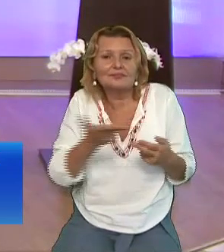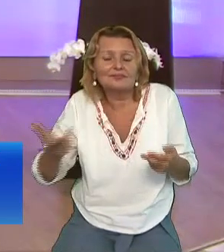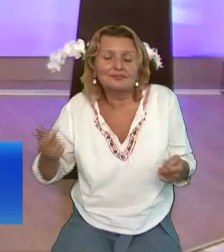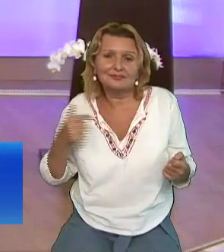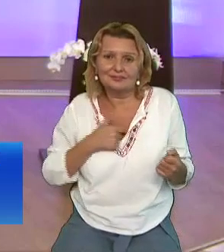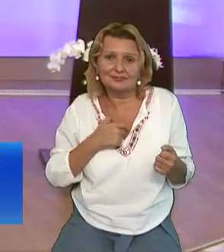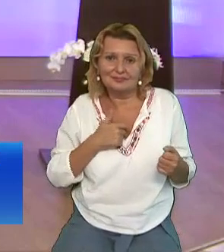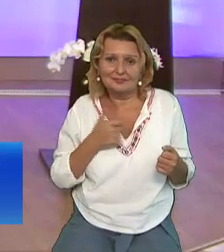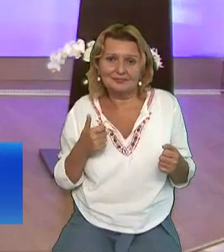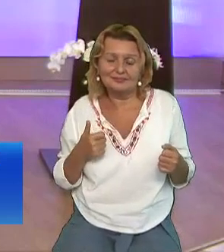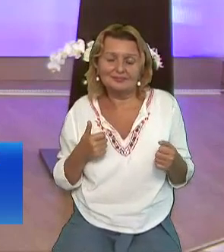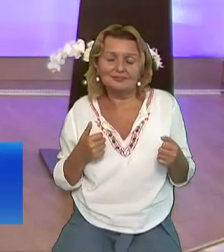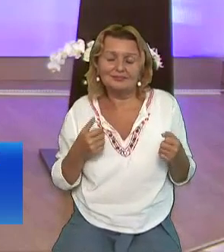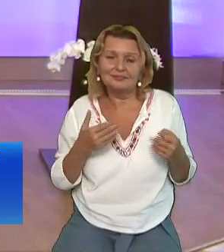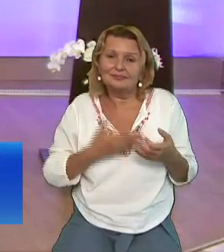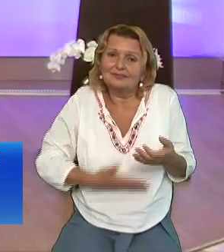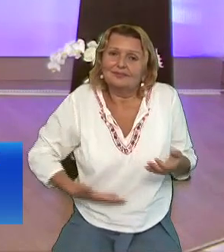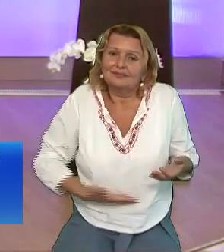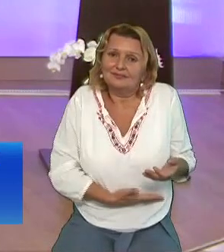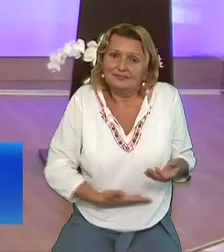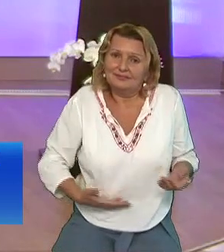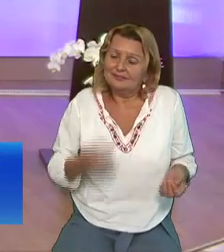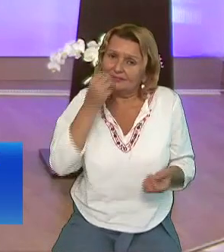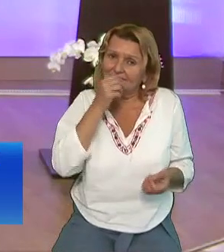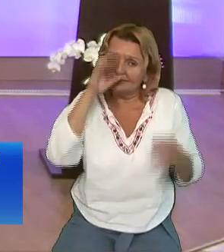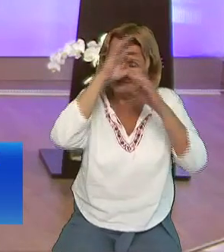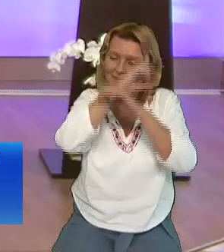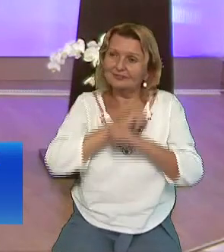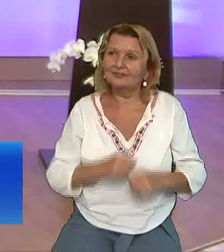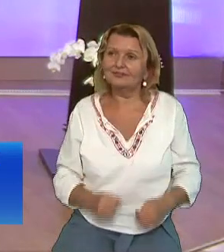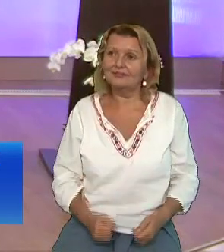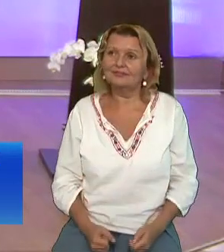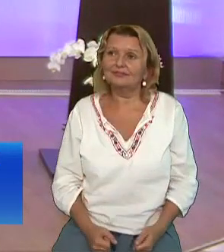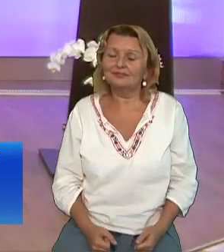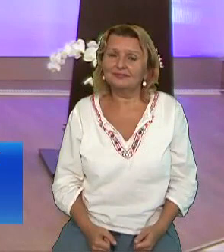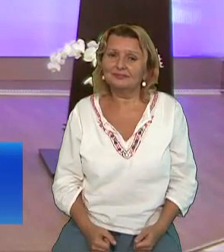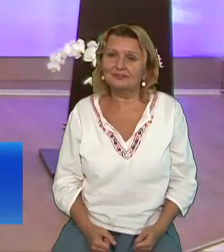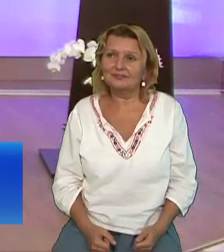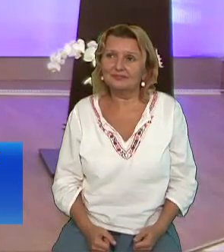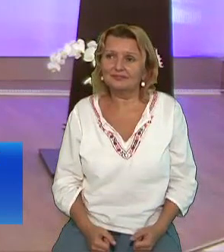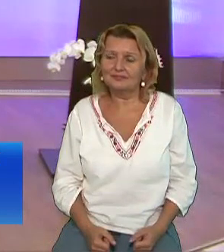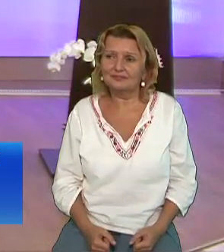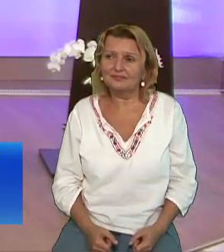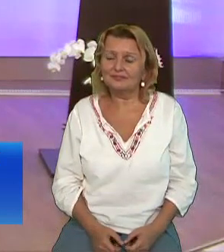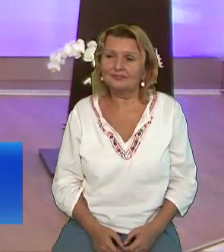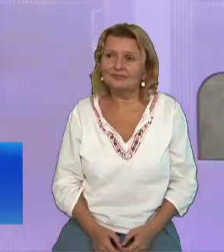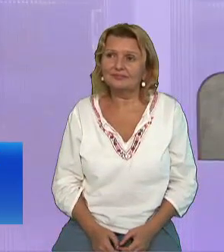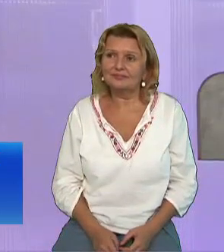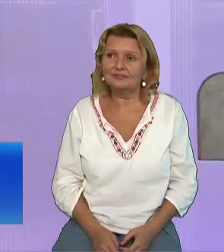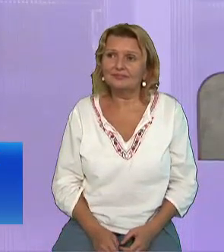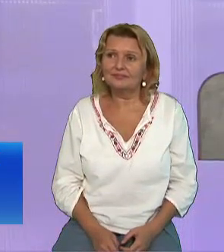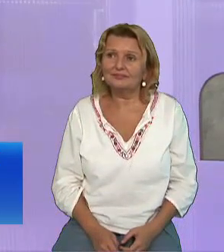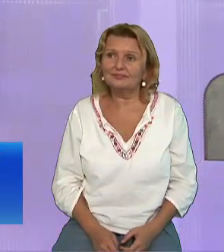Dacă aude cineva glasul meu și deschide ușa Voi intra la el, voi cina cu el și el cu mine Așa spune cartea Apocalipsa la capitolul 3, versetul 22